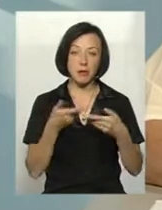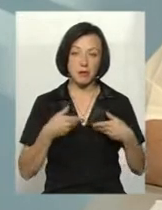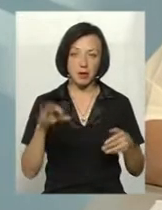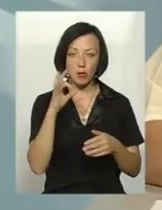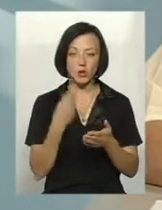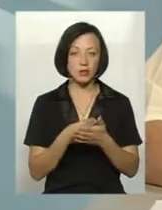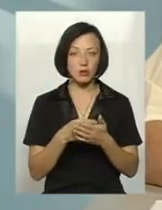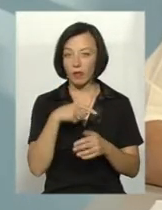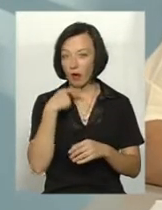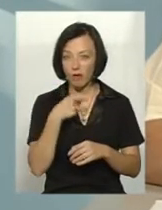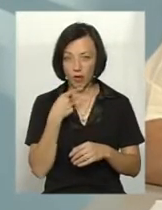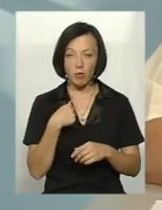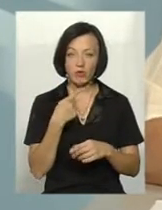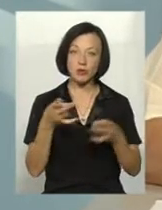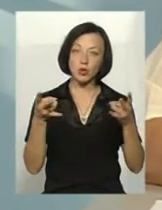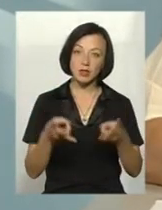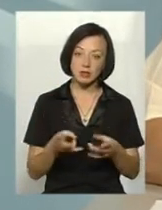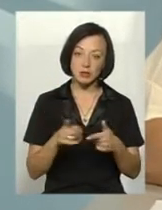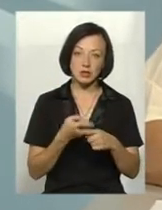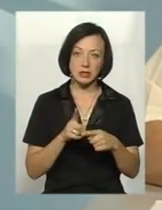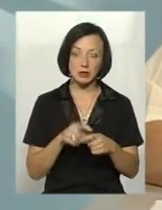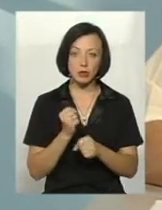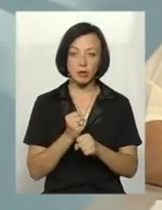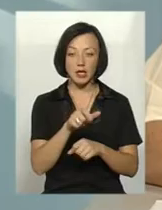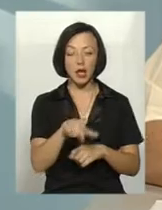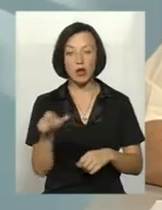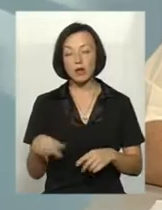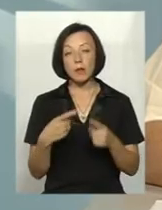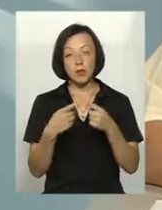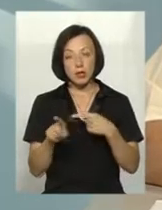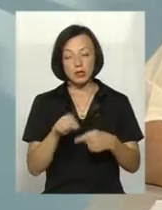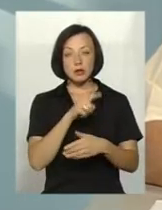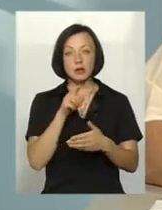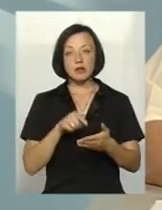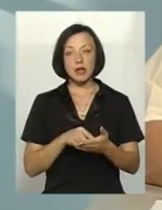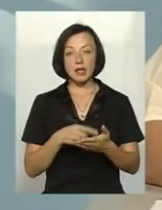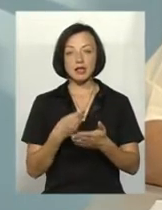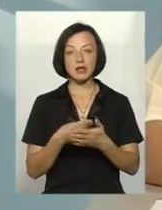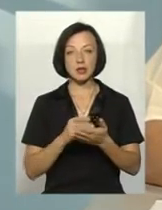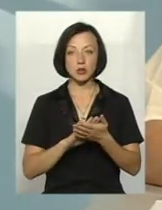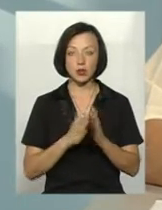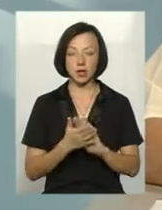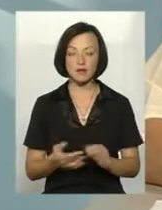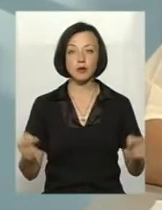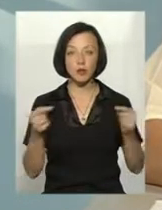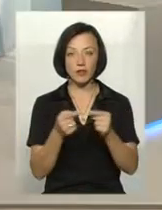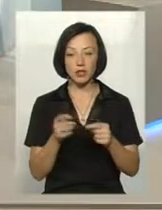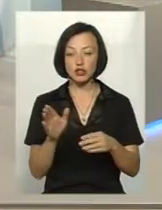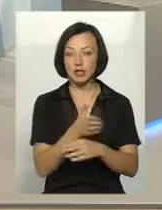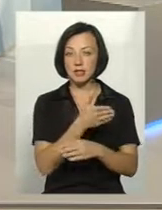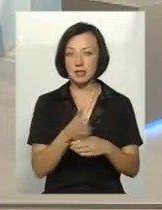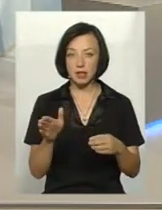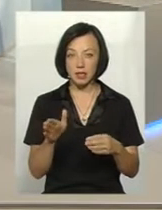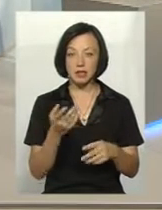не говоримо, ми зговорили, чи потрібно це робити людям. По інше, питання стоїть ціною ситуації. Відповідно, що частина